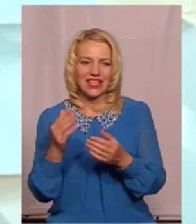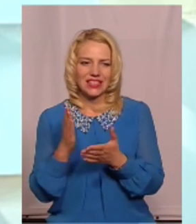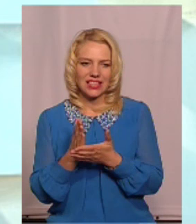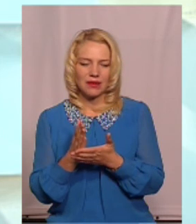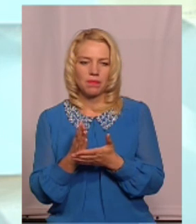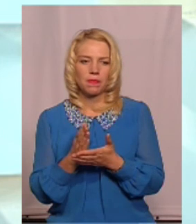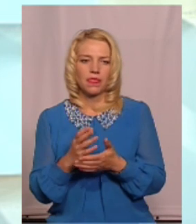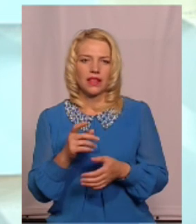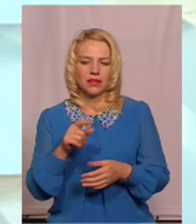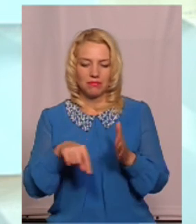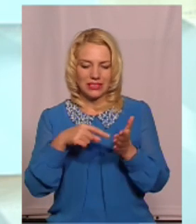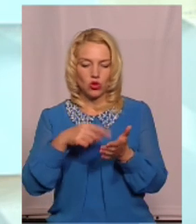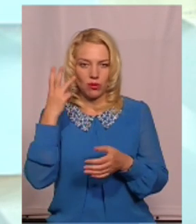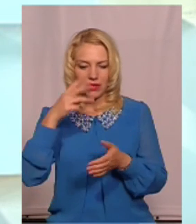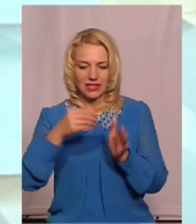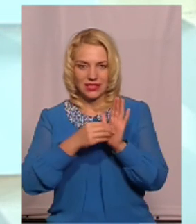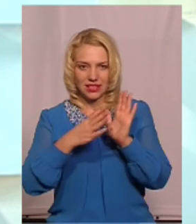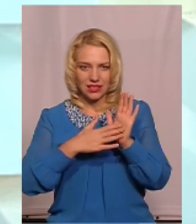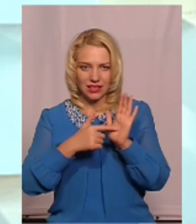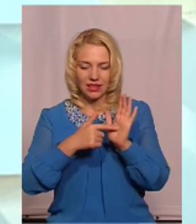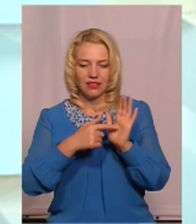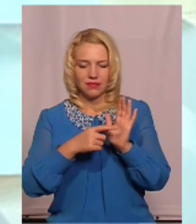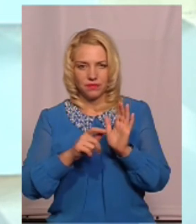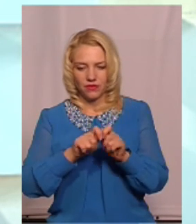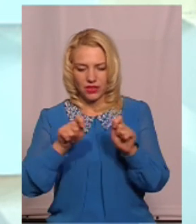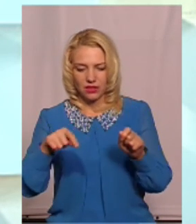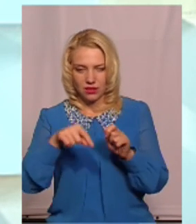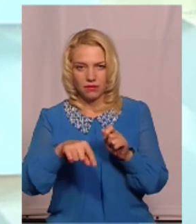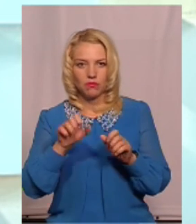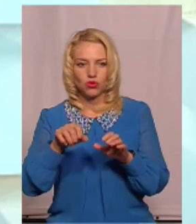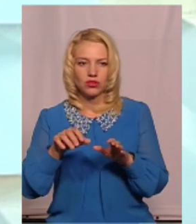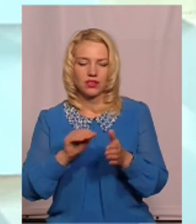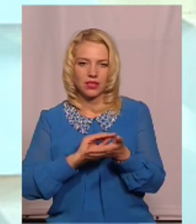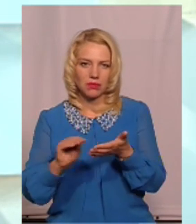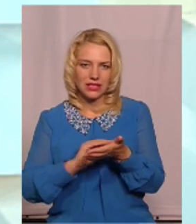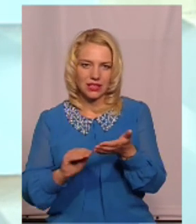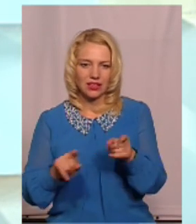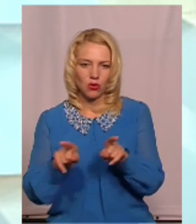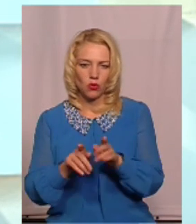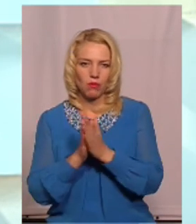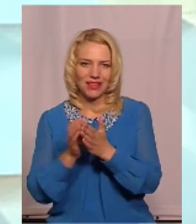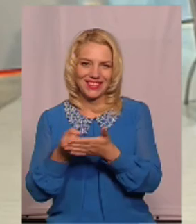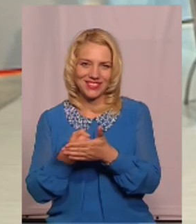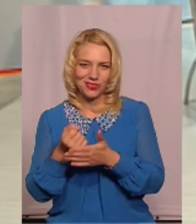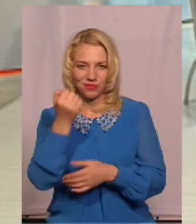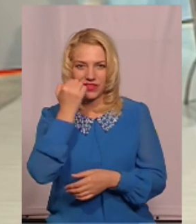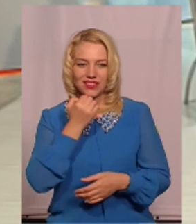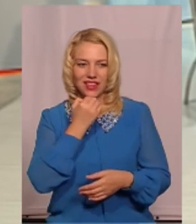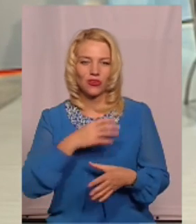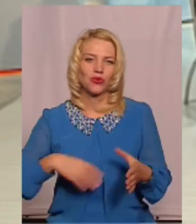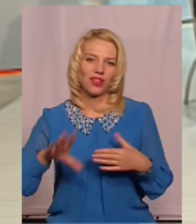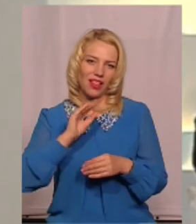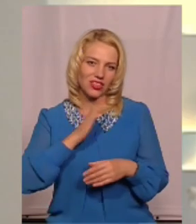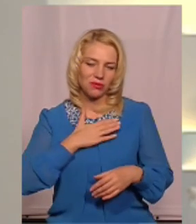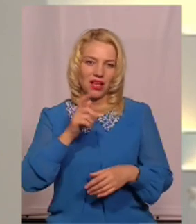вкладка «Місто Хмельницький», і там, відповідно до інструкції, покроково можна заповнити оцю петицію. Дякую. Дякую